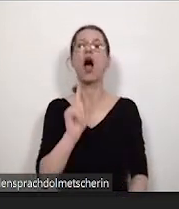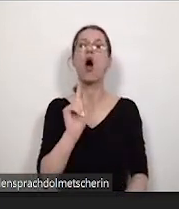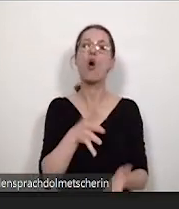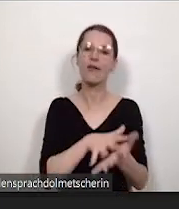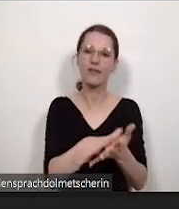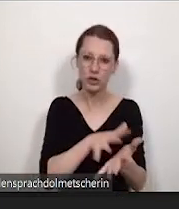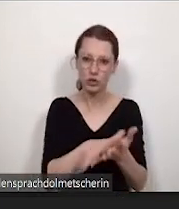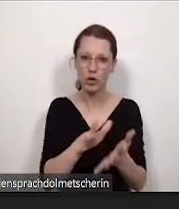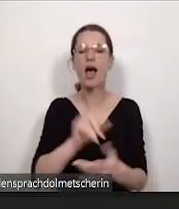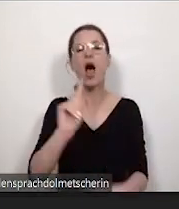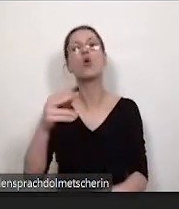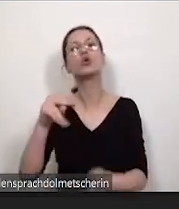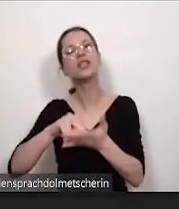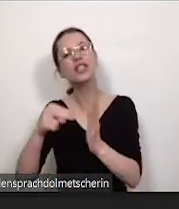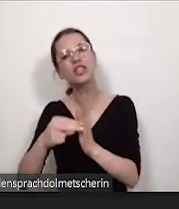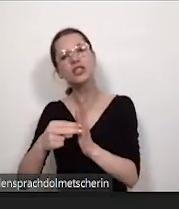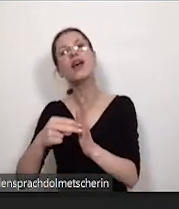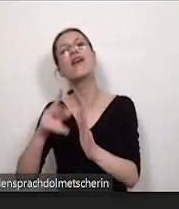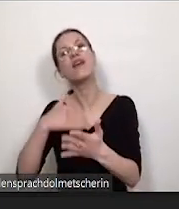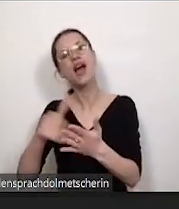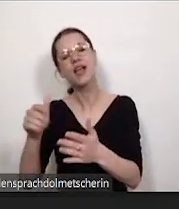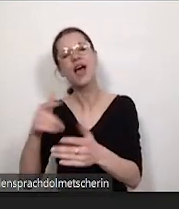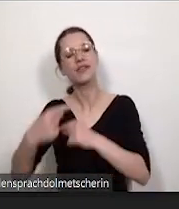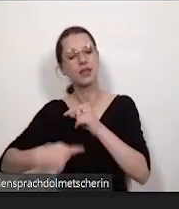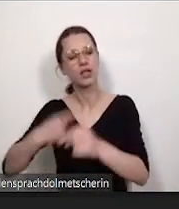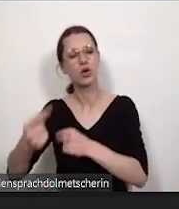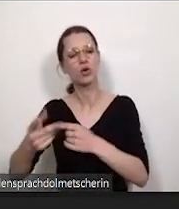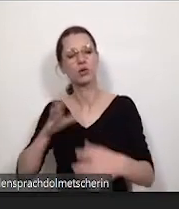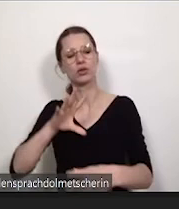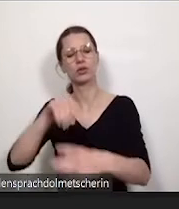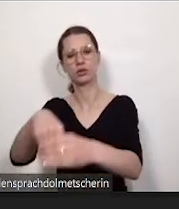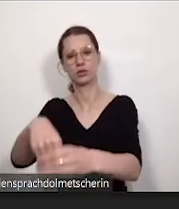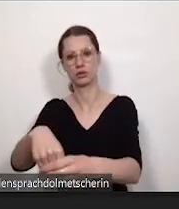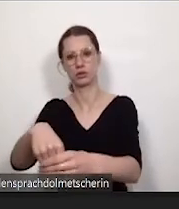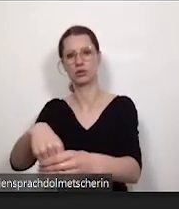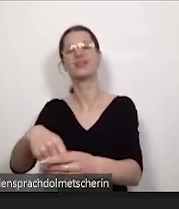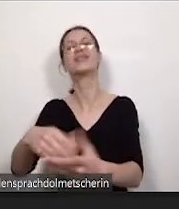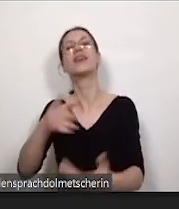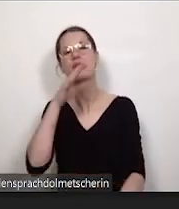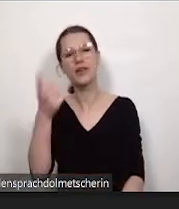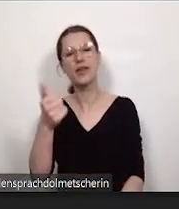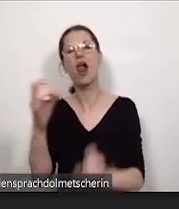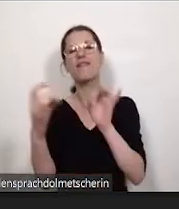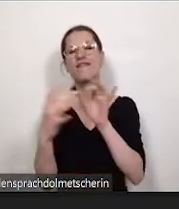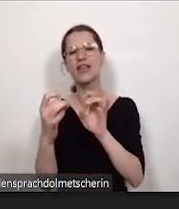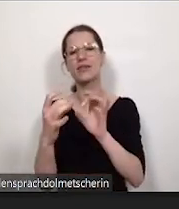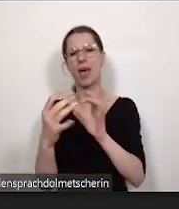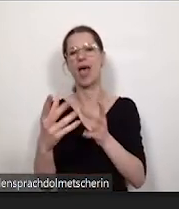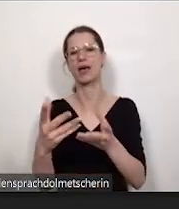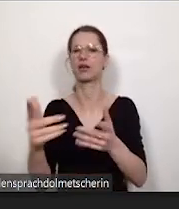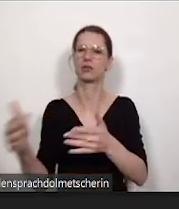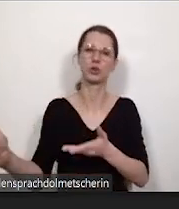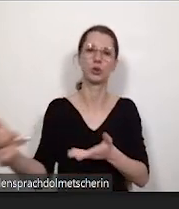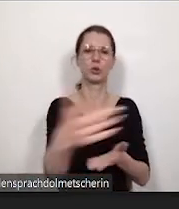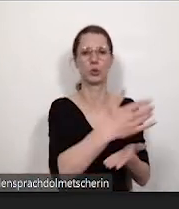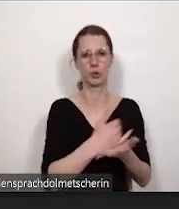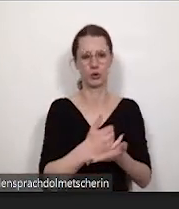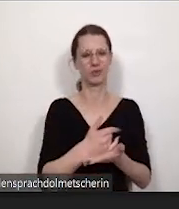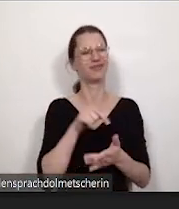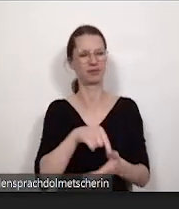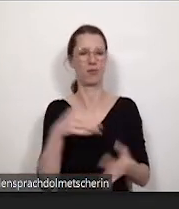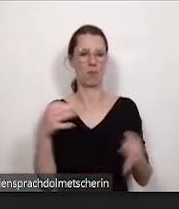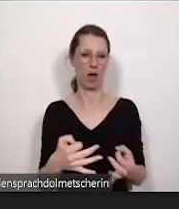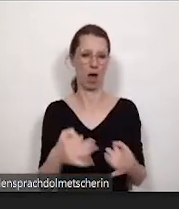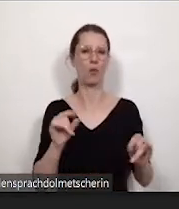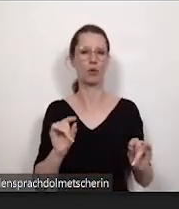inhaltliche Weiterentwicklung ein. Also wir haben da zahlreiches Feedback bekommen, was sehr, sehr nützlich ist für uns, um jetzt in ein